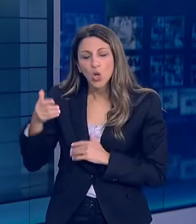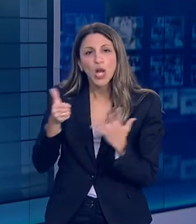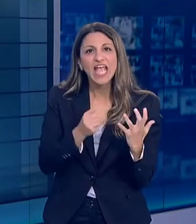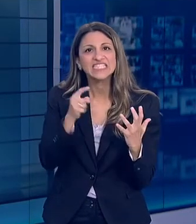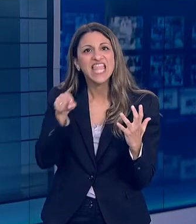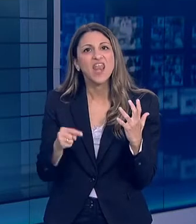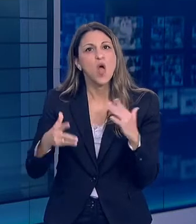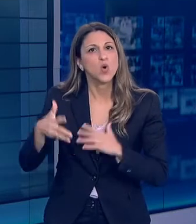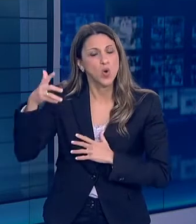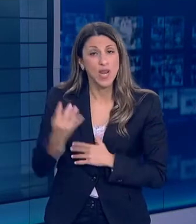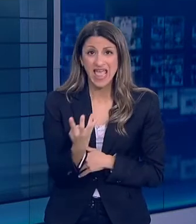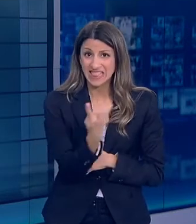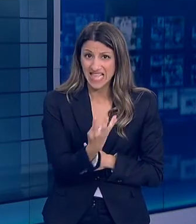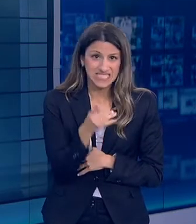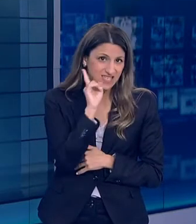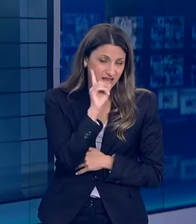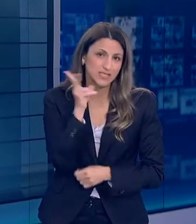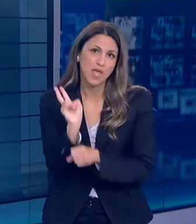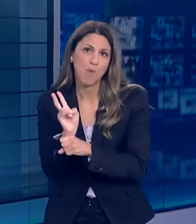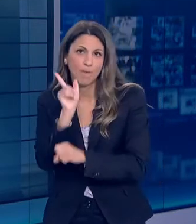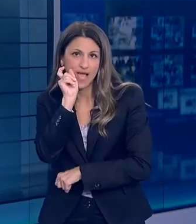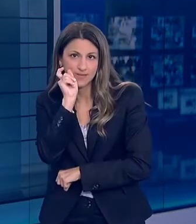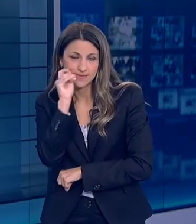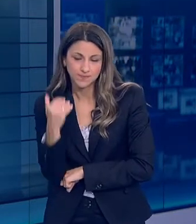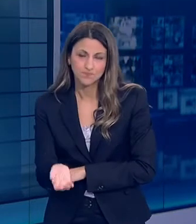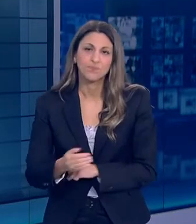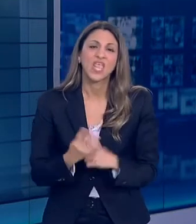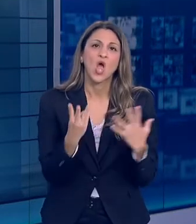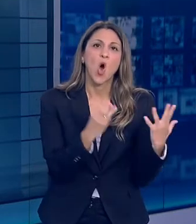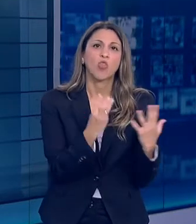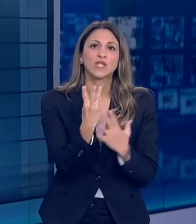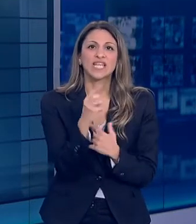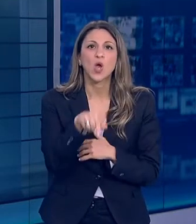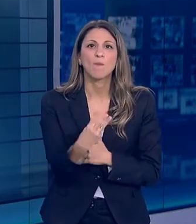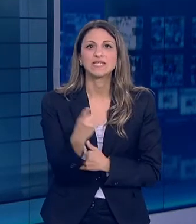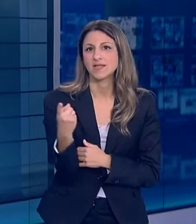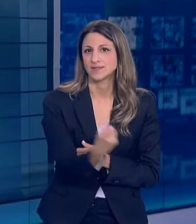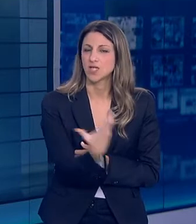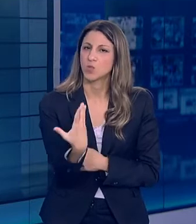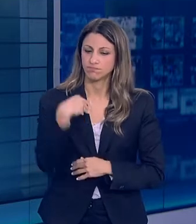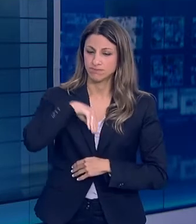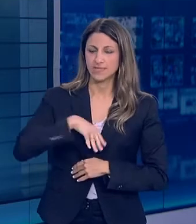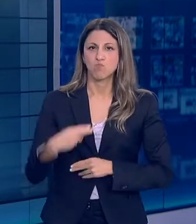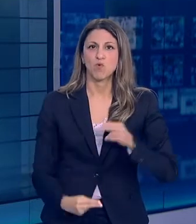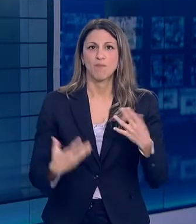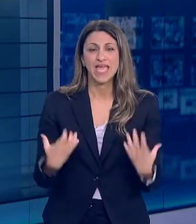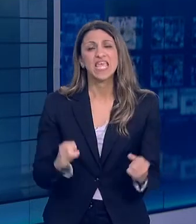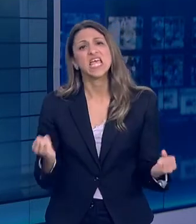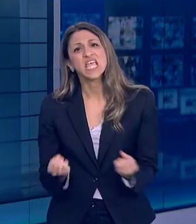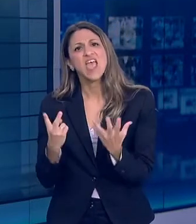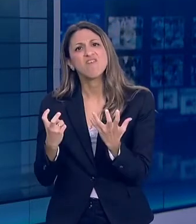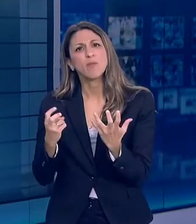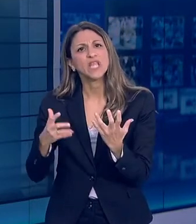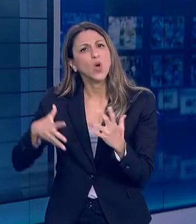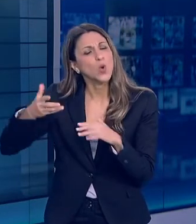69 έτη, τέσσερες είναι γυναίκες και υπόλοιποι άνδρες. Το 83,3% έχει υποκείμενο νόσημα ή είναι ηλικιωμένοι 70